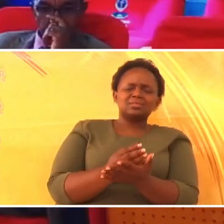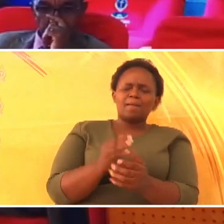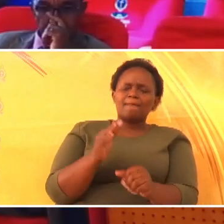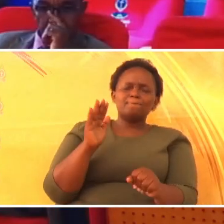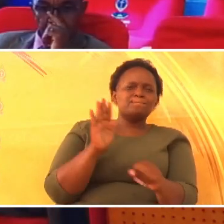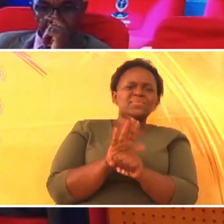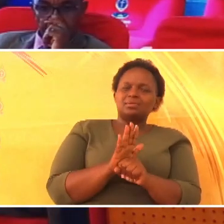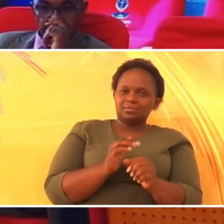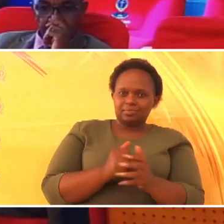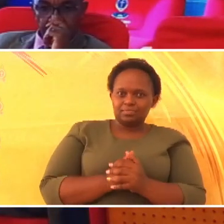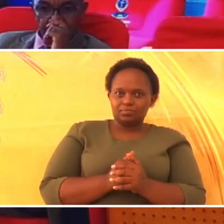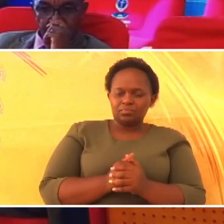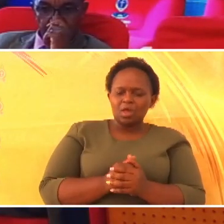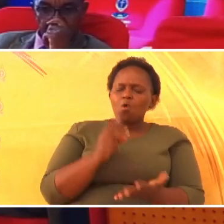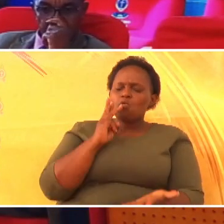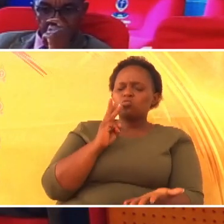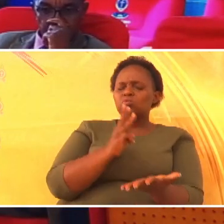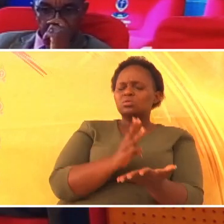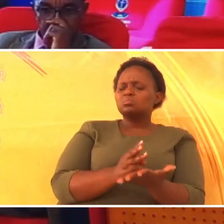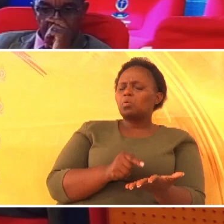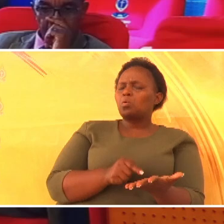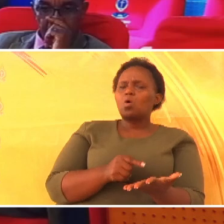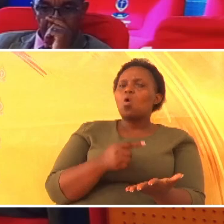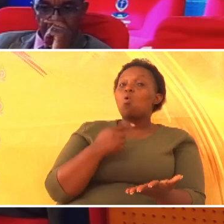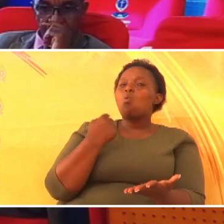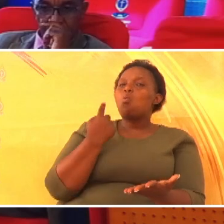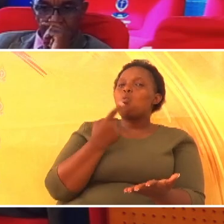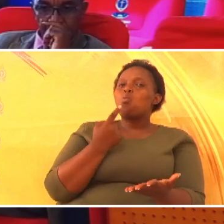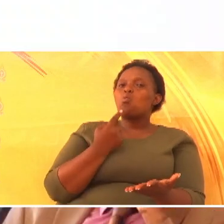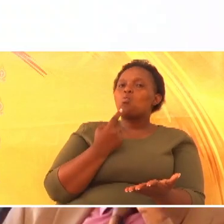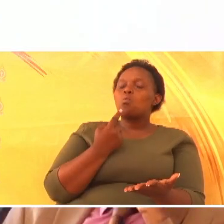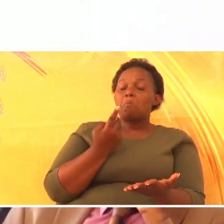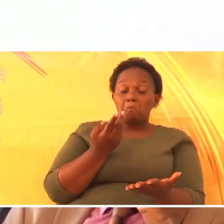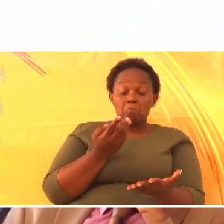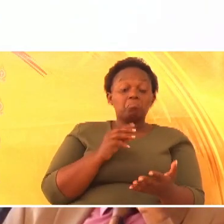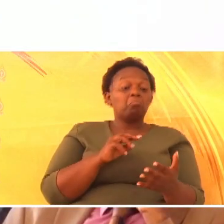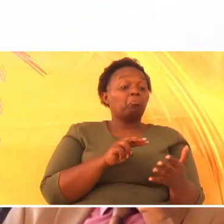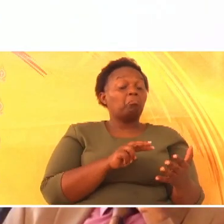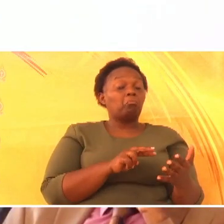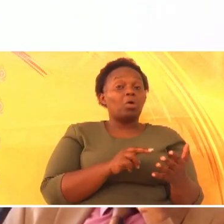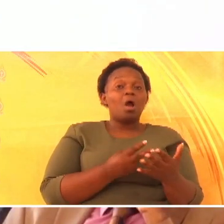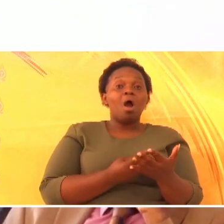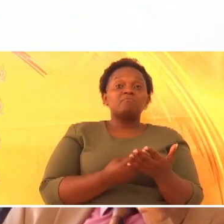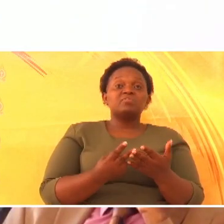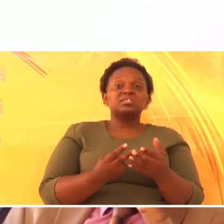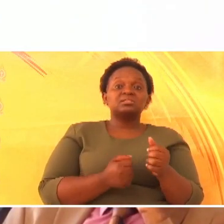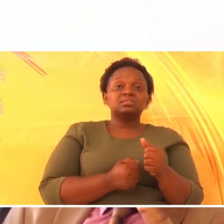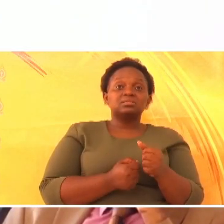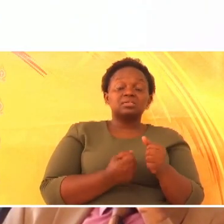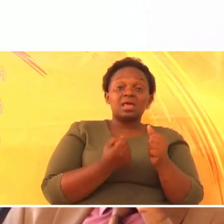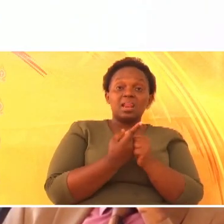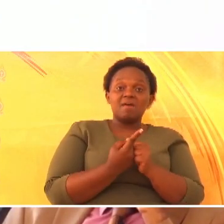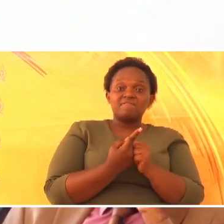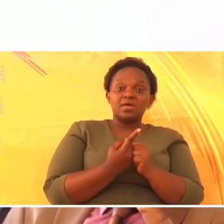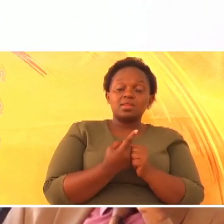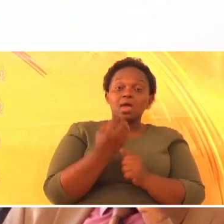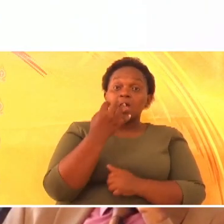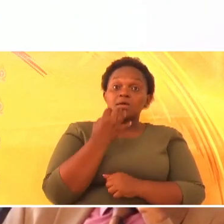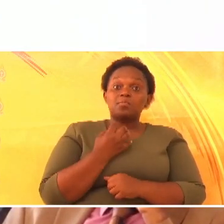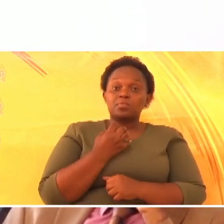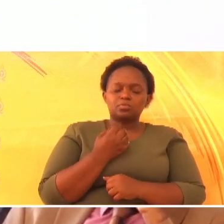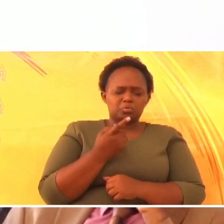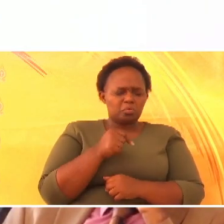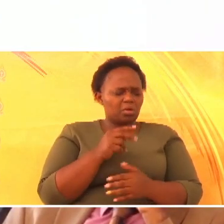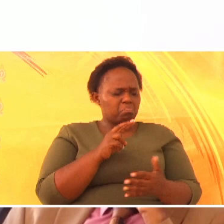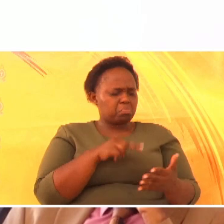Ni mashahidi akina nani? Ukiangalia sura ya kuminamoja ya waibirania, hiyo